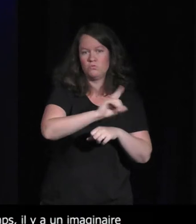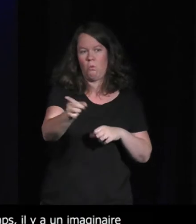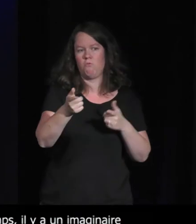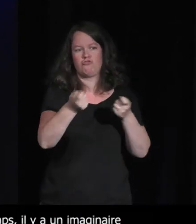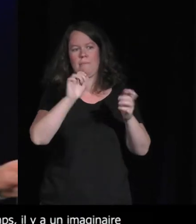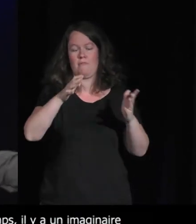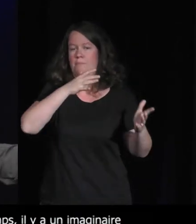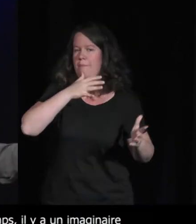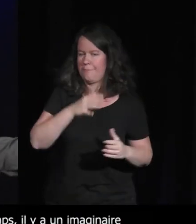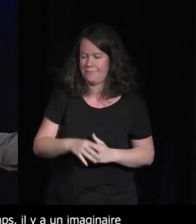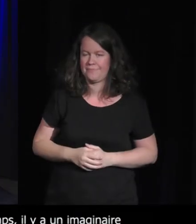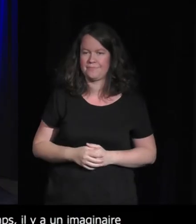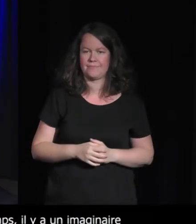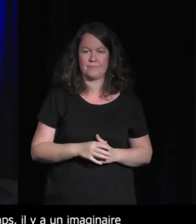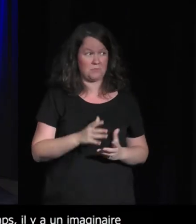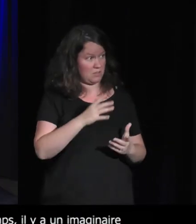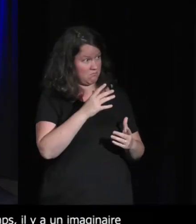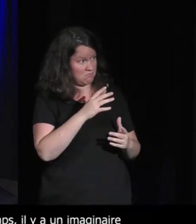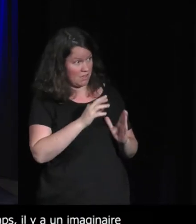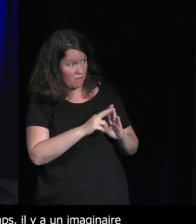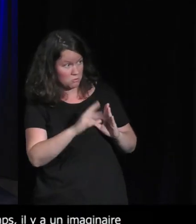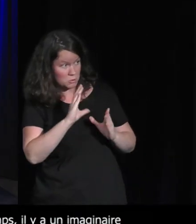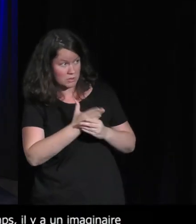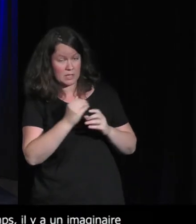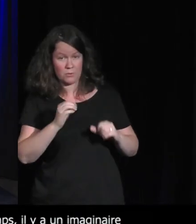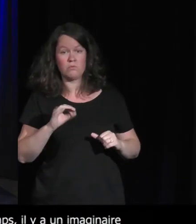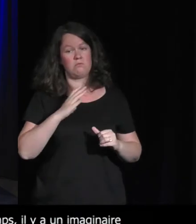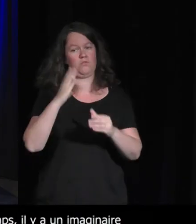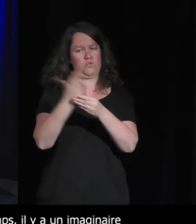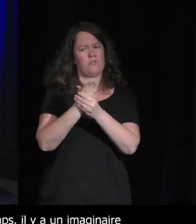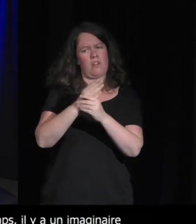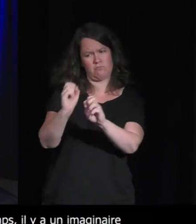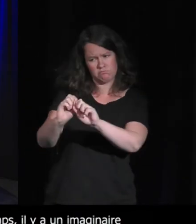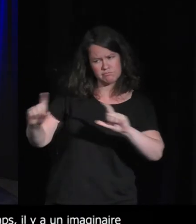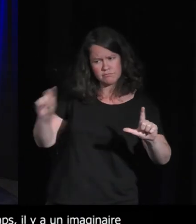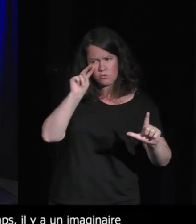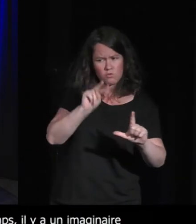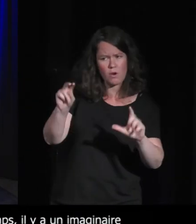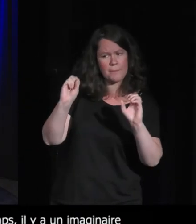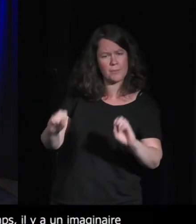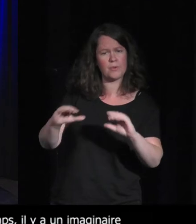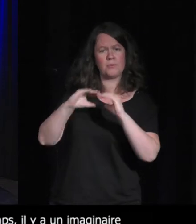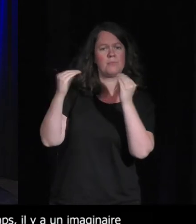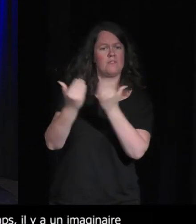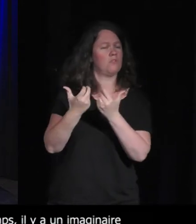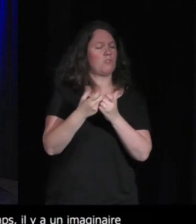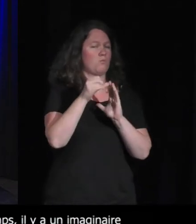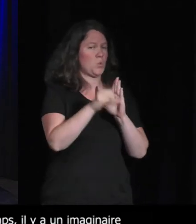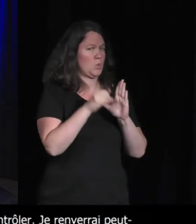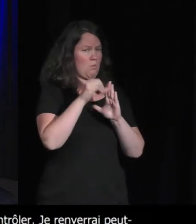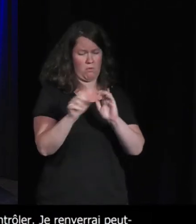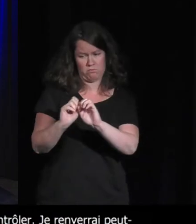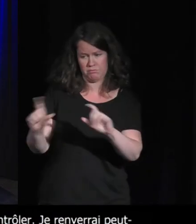un documentaire bon je vais le dire maintenant puisque tu parlais d'un documentaire celui-ci est accessible sur une plateforme comme YouTube il s'appelle